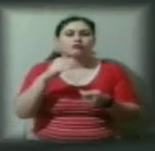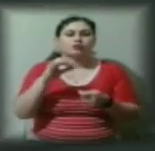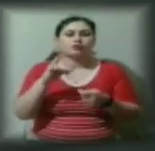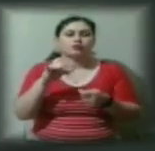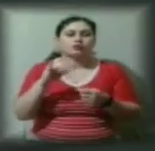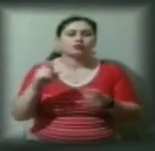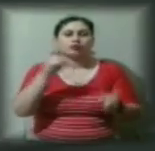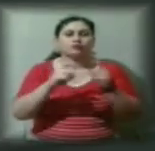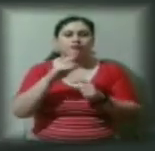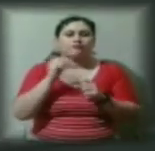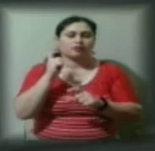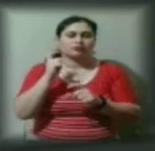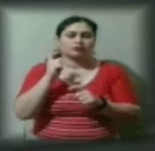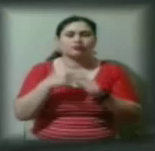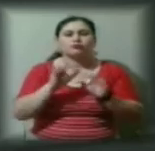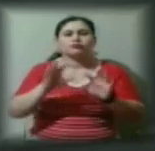розказав директор заводу.